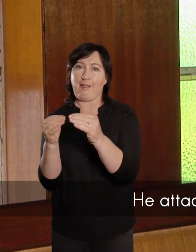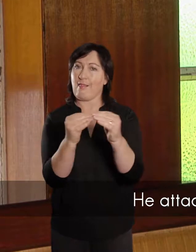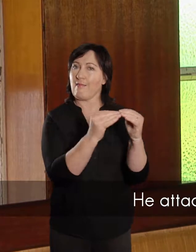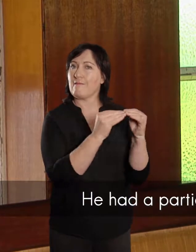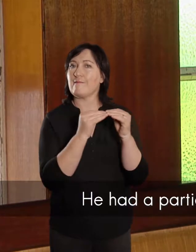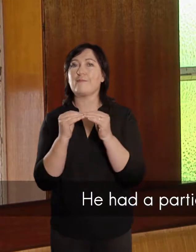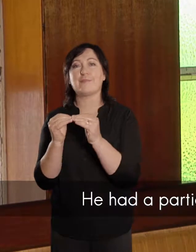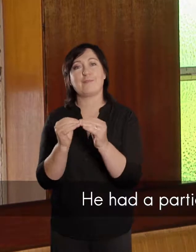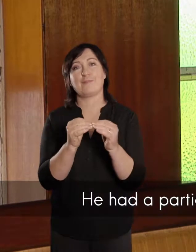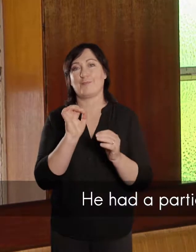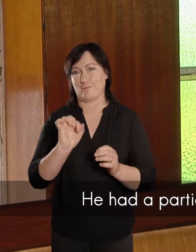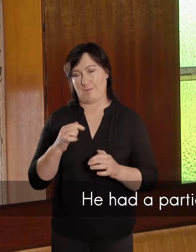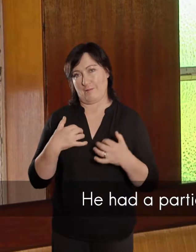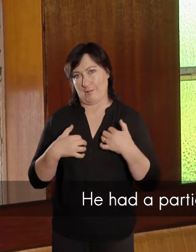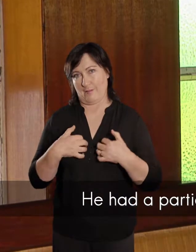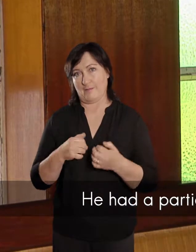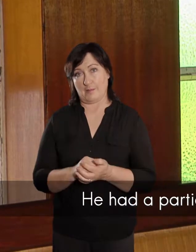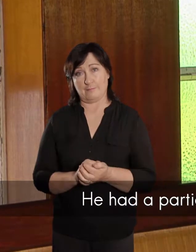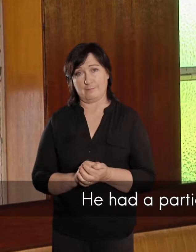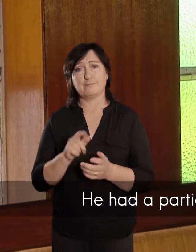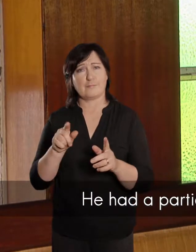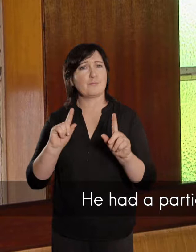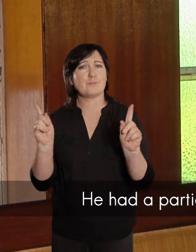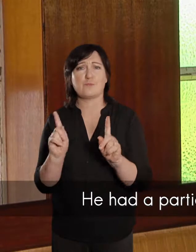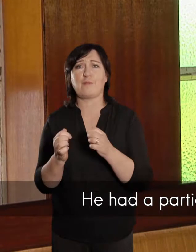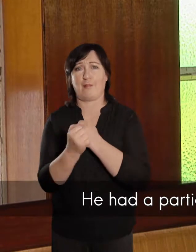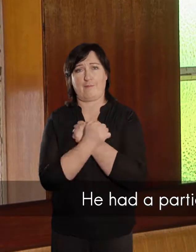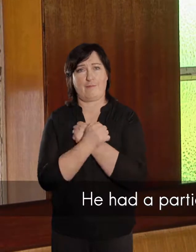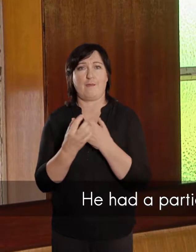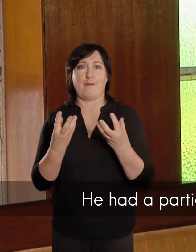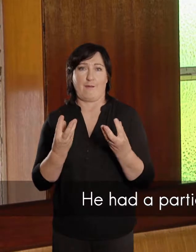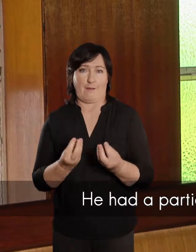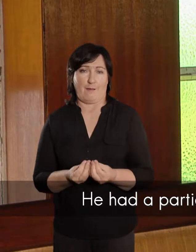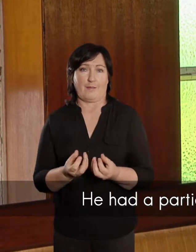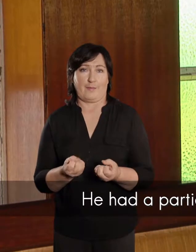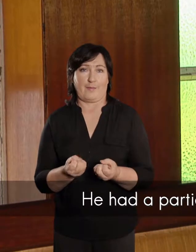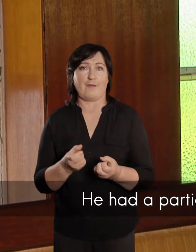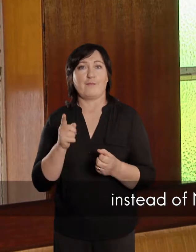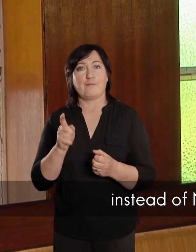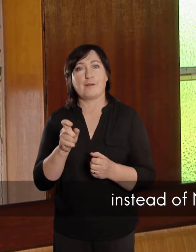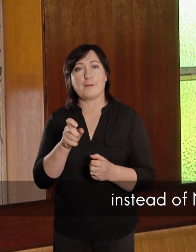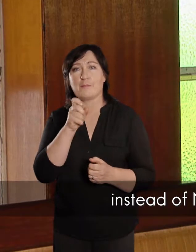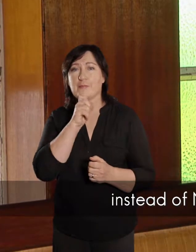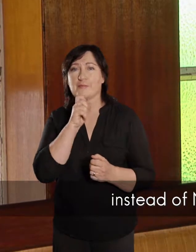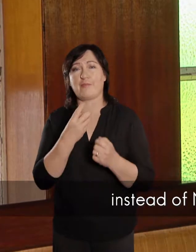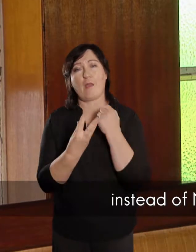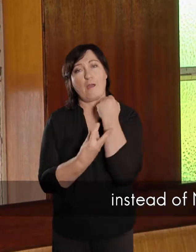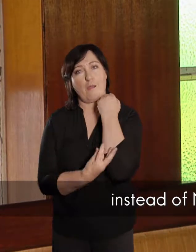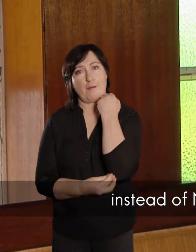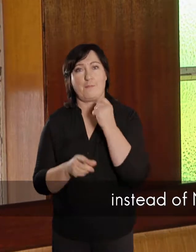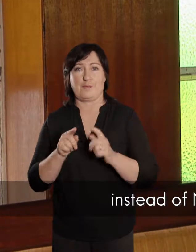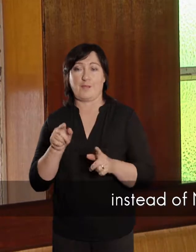mensese levens. En ja, soos ek sê, hy het een besonderse liefde gehad, van hierdie onderste gedeelte, wat ons noem die moordkuil, en in plaas van